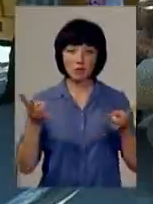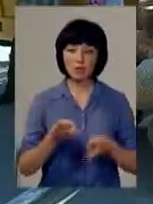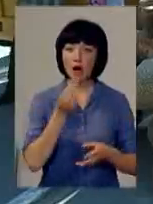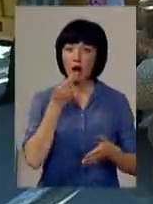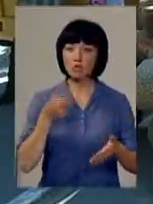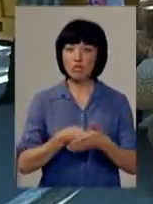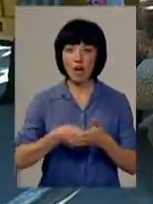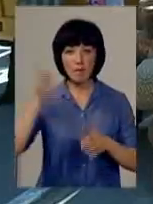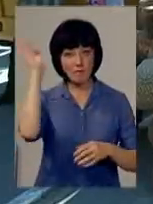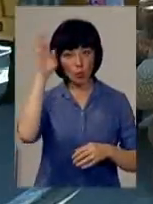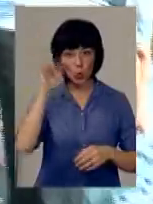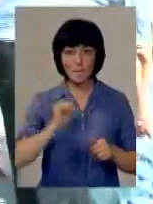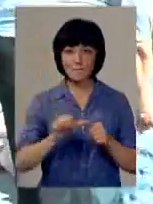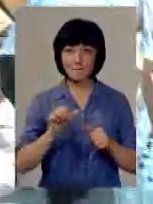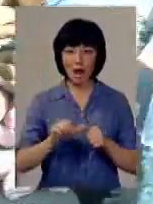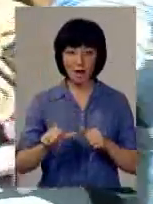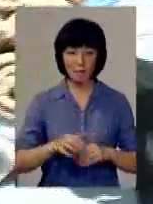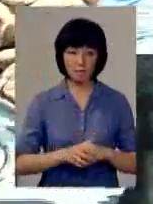харчуванням, водою та пальним.